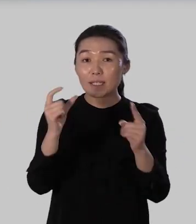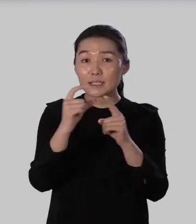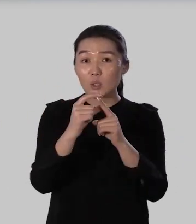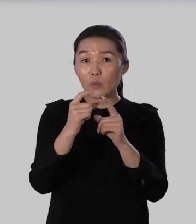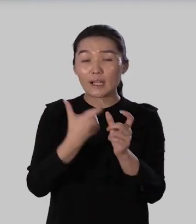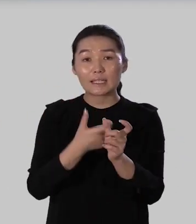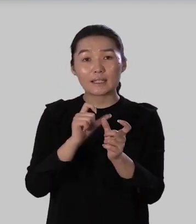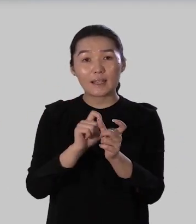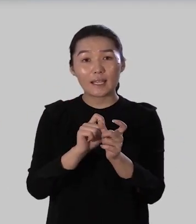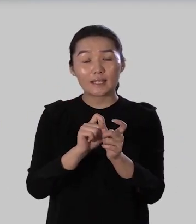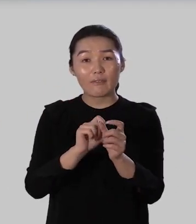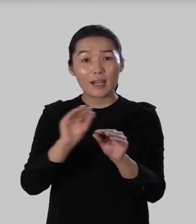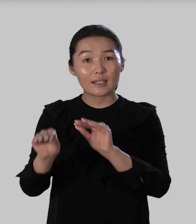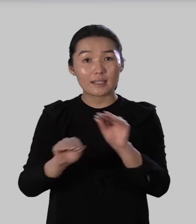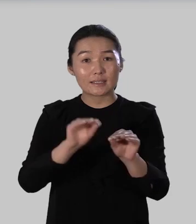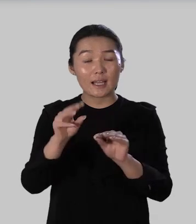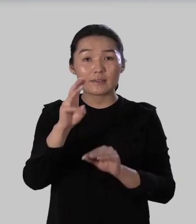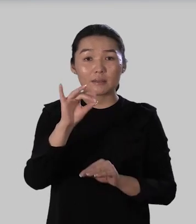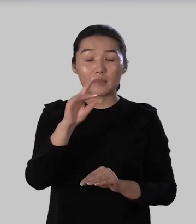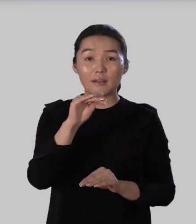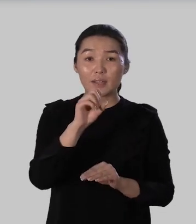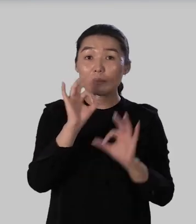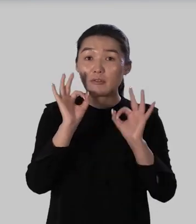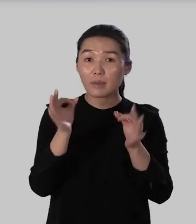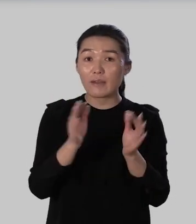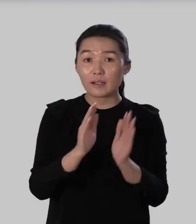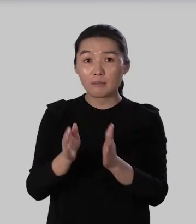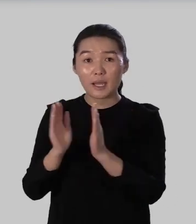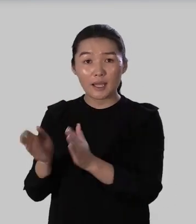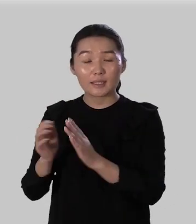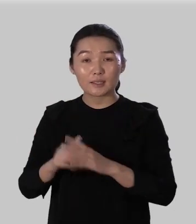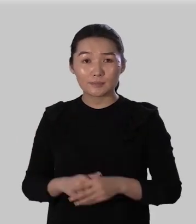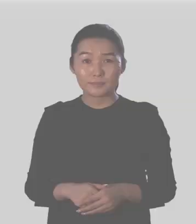для этого расставьте морфемы в правильном порядке